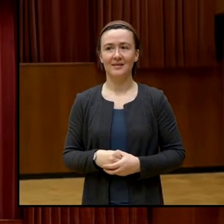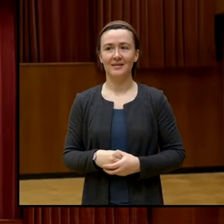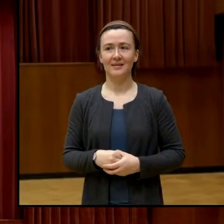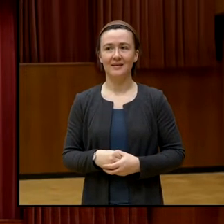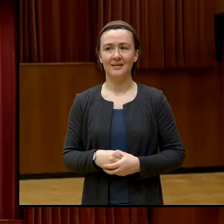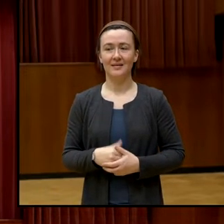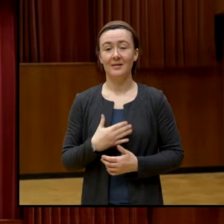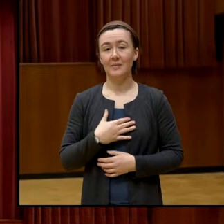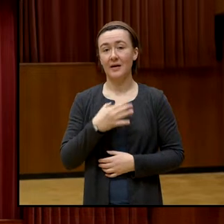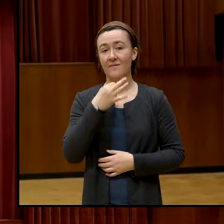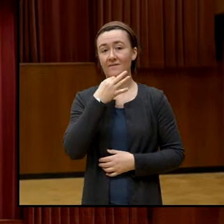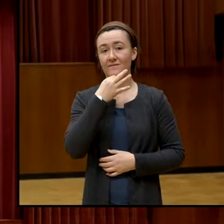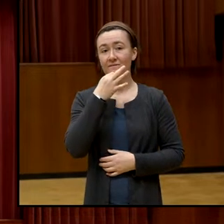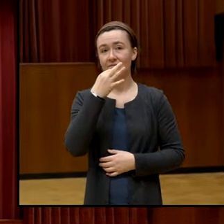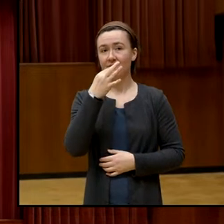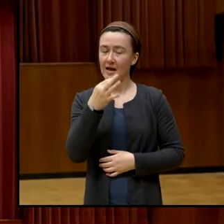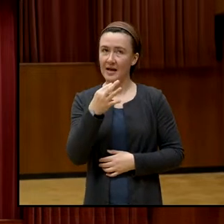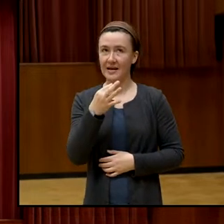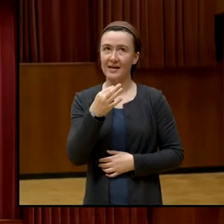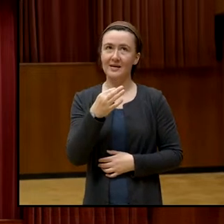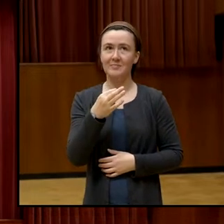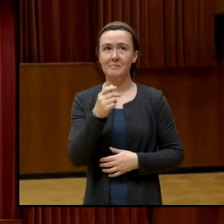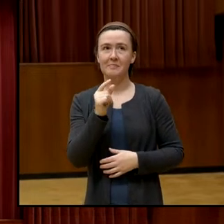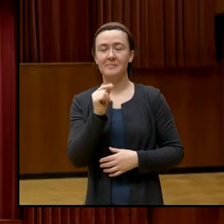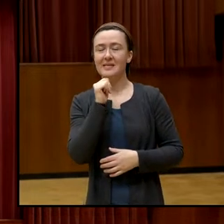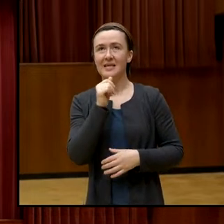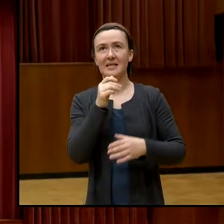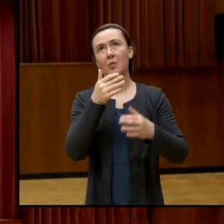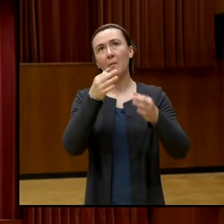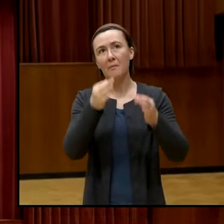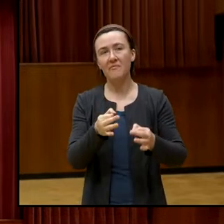Meine Frage ist vielleicht nicht ganz konkret, aber